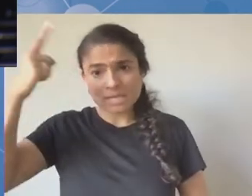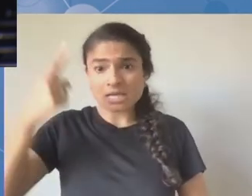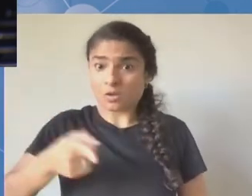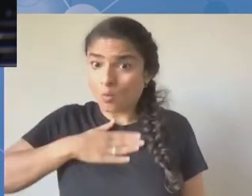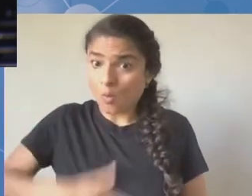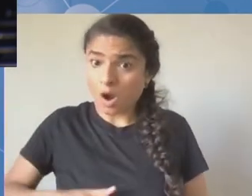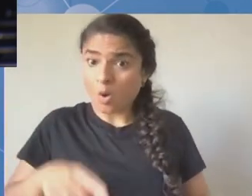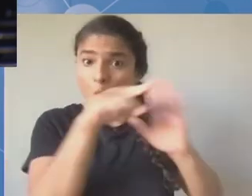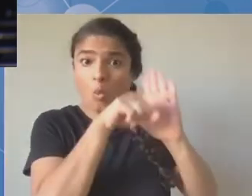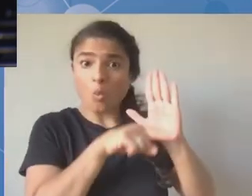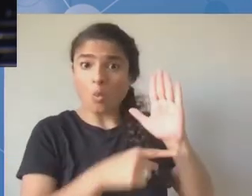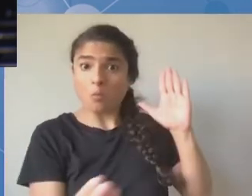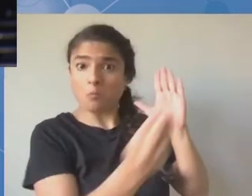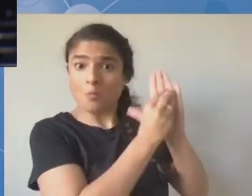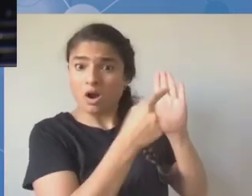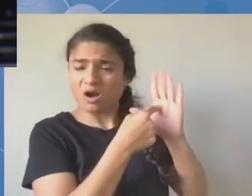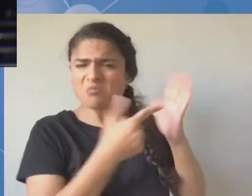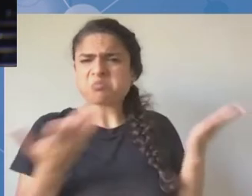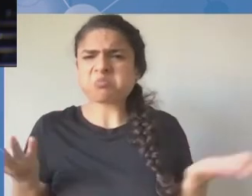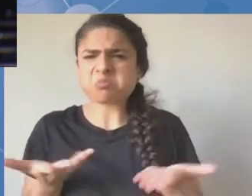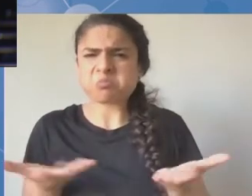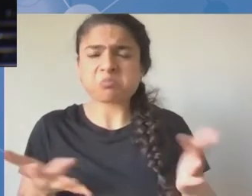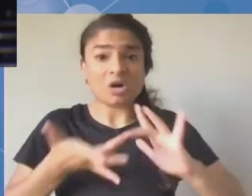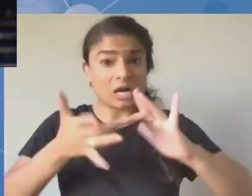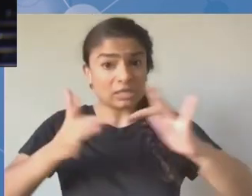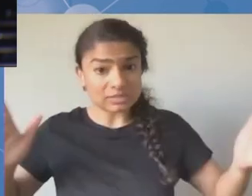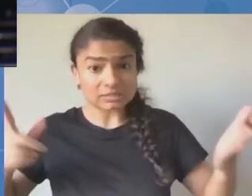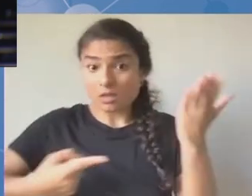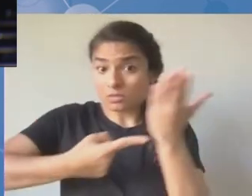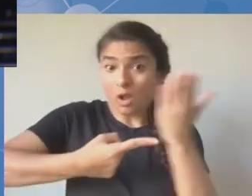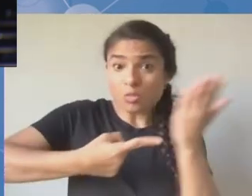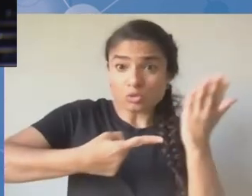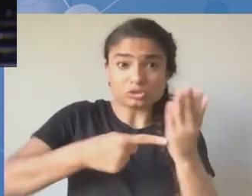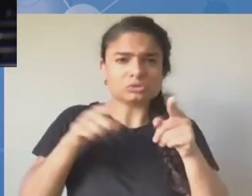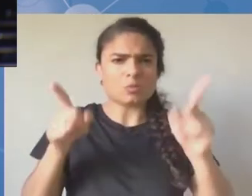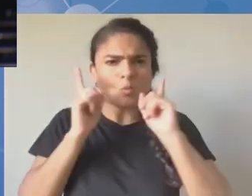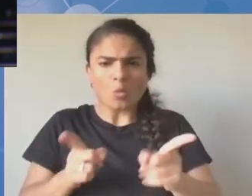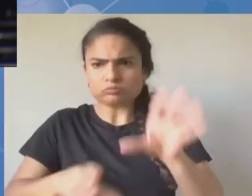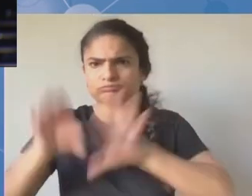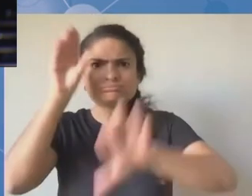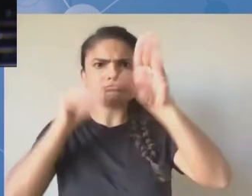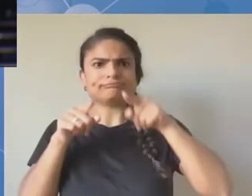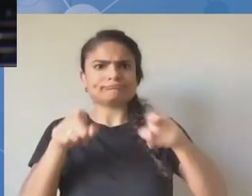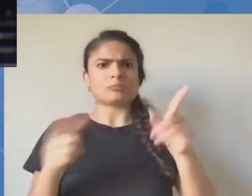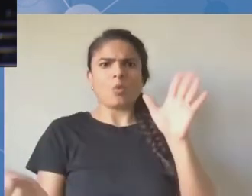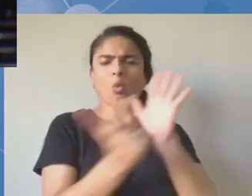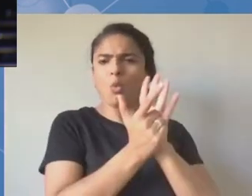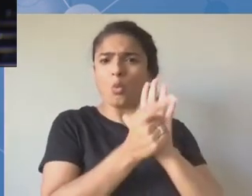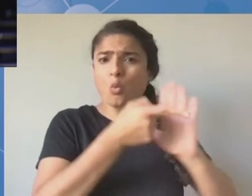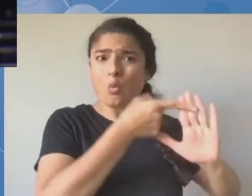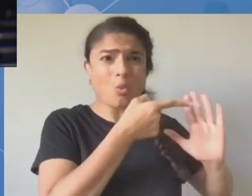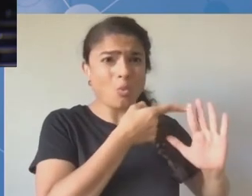potrzebny jest nam bardziej wielodyscyplinarny wysiłek. A więc takie dyskusje, które wykraczają